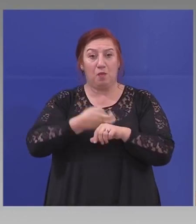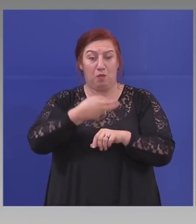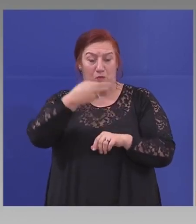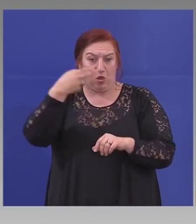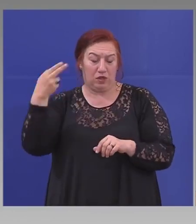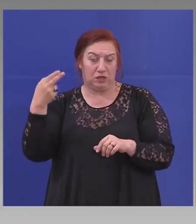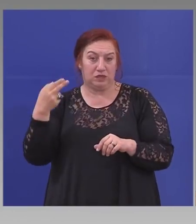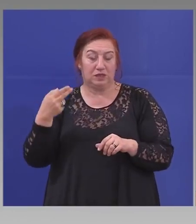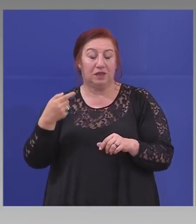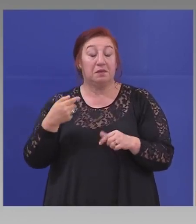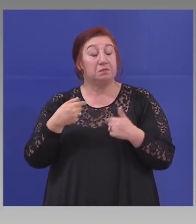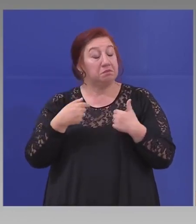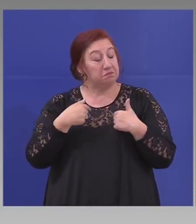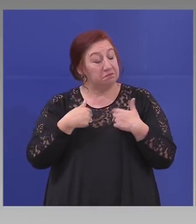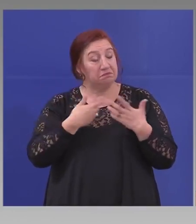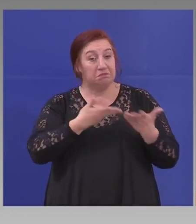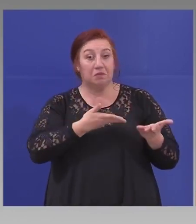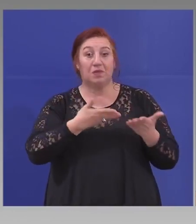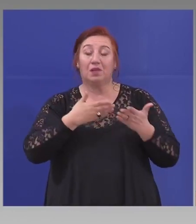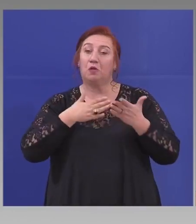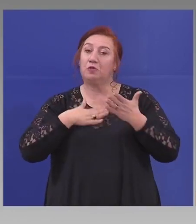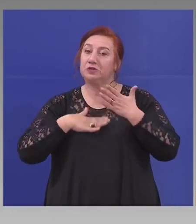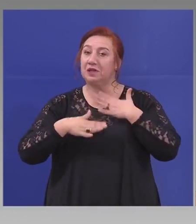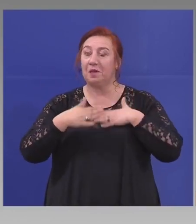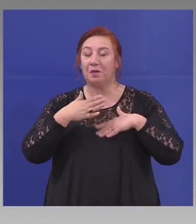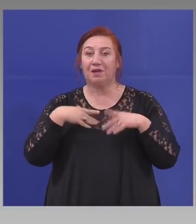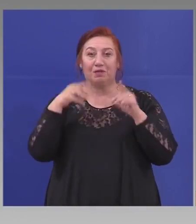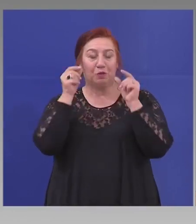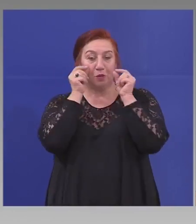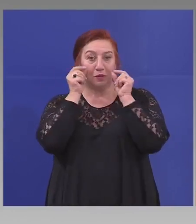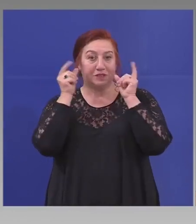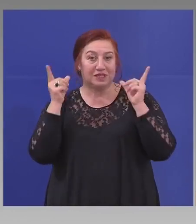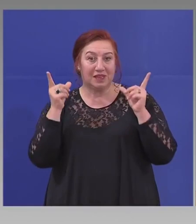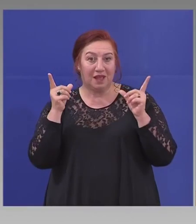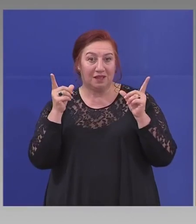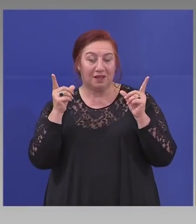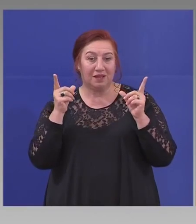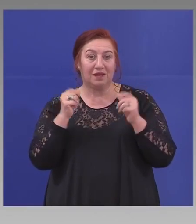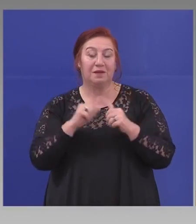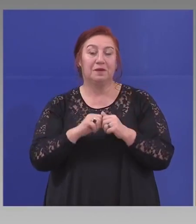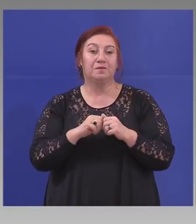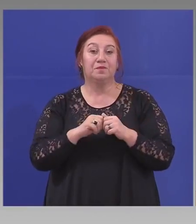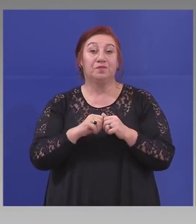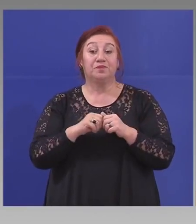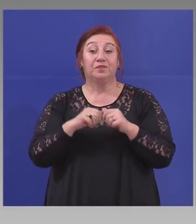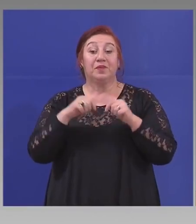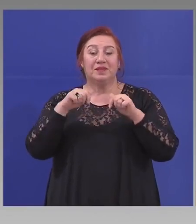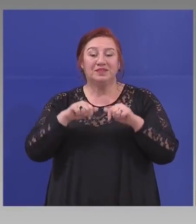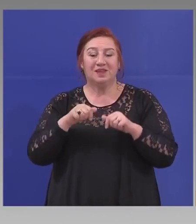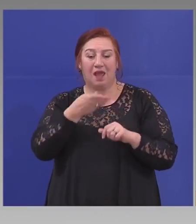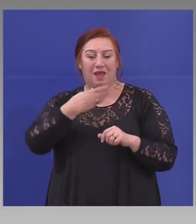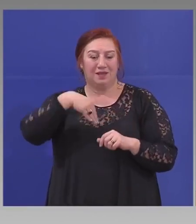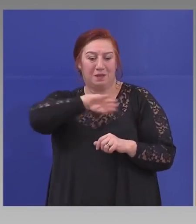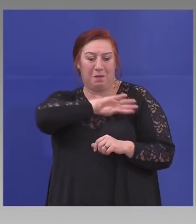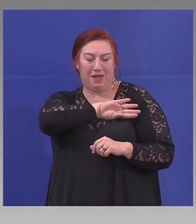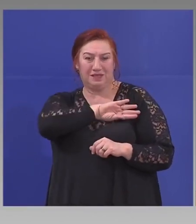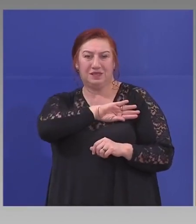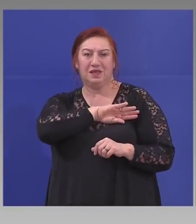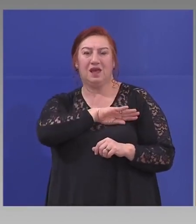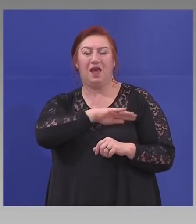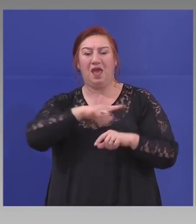Останах много приятно изненадан, а и сега, докът слизах испанския, гръцкия колега,